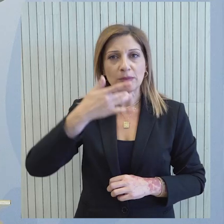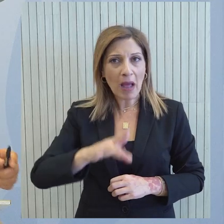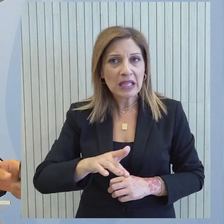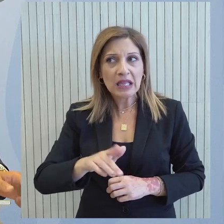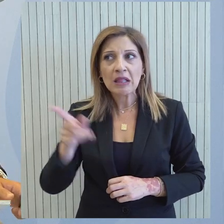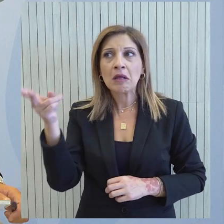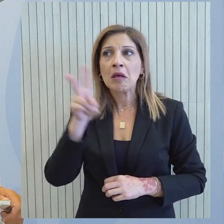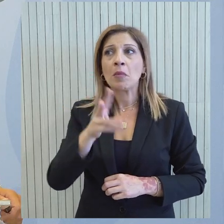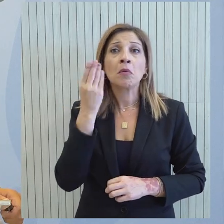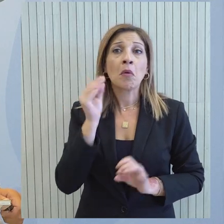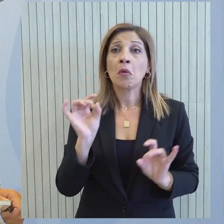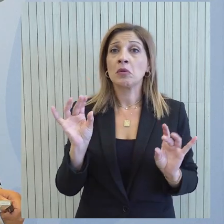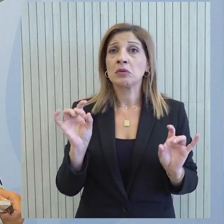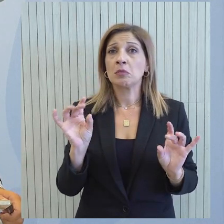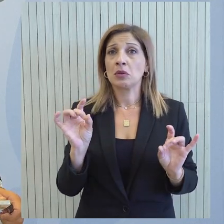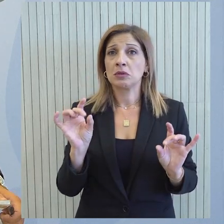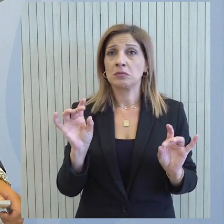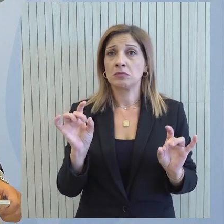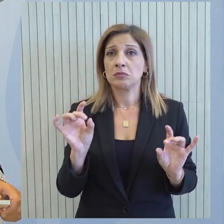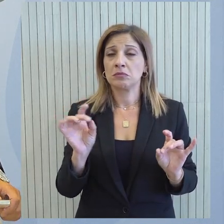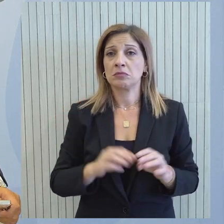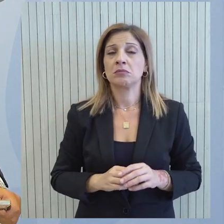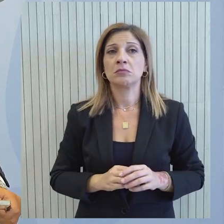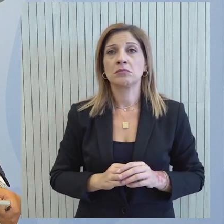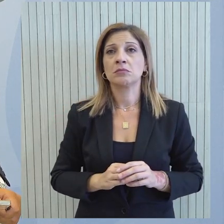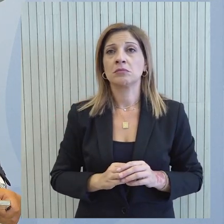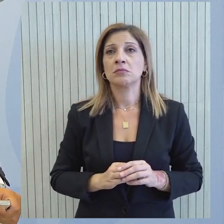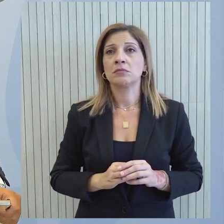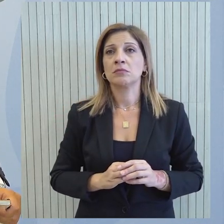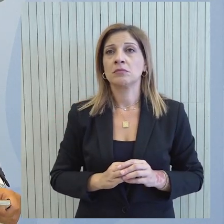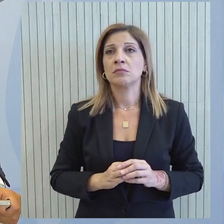Δεν έχω μια τέτοια ενημέρωση Δεν έχω τέτοια ενημέρωση